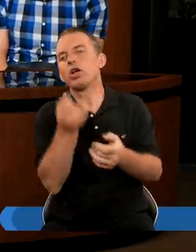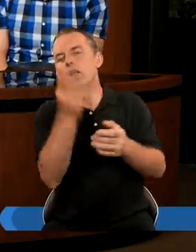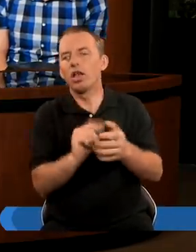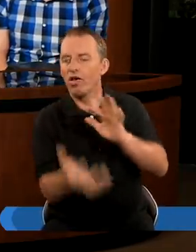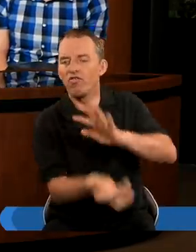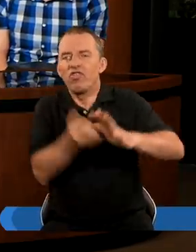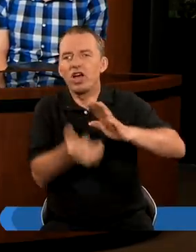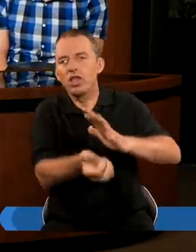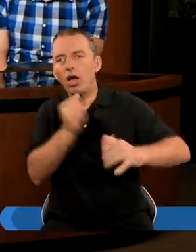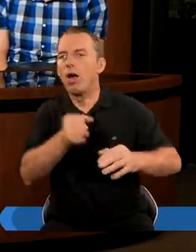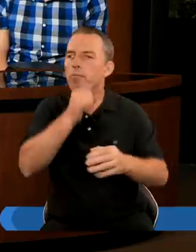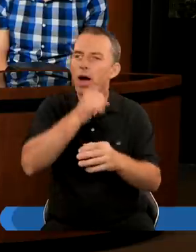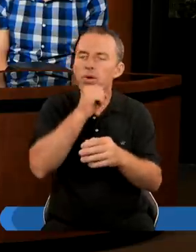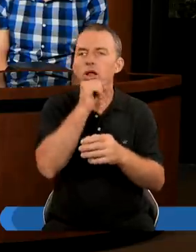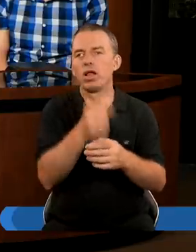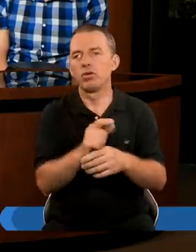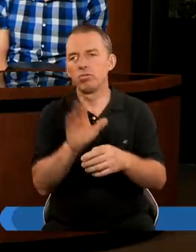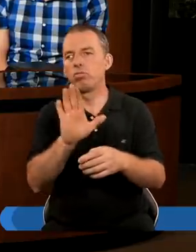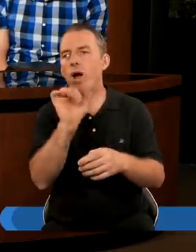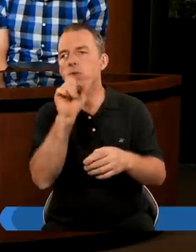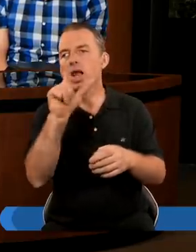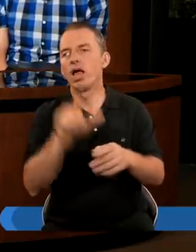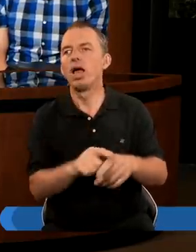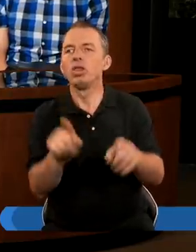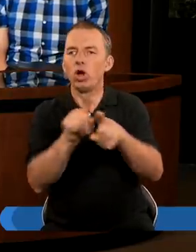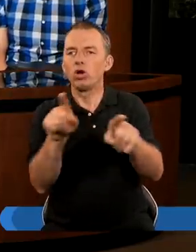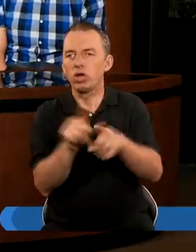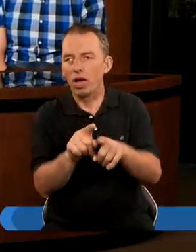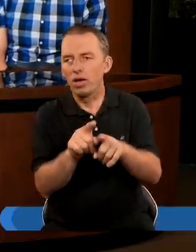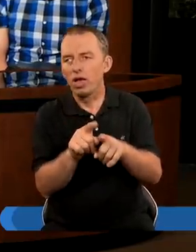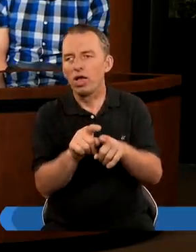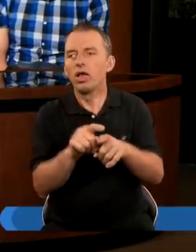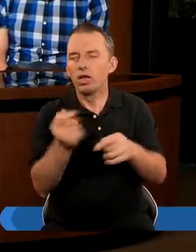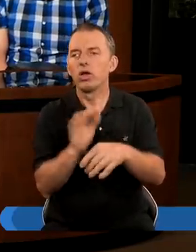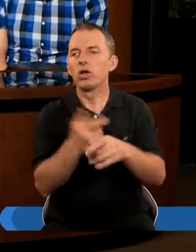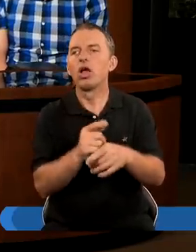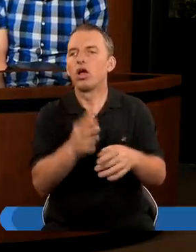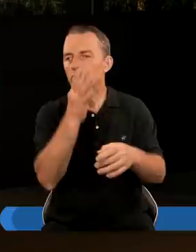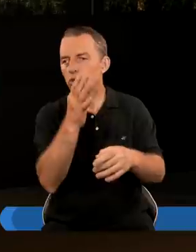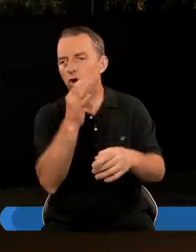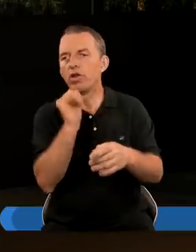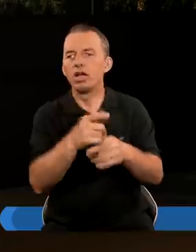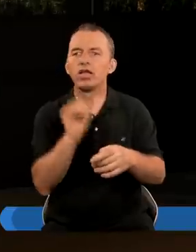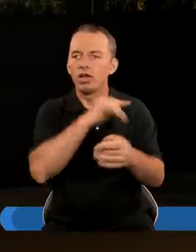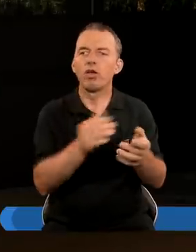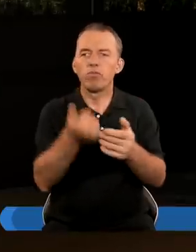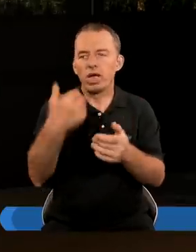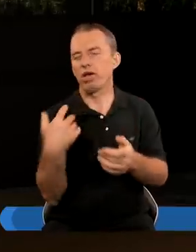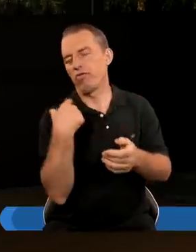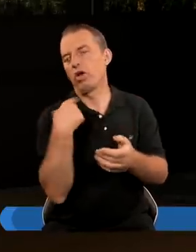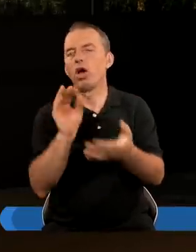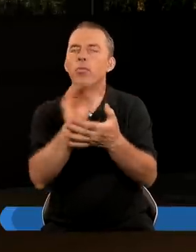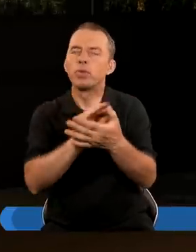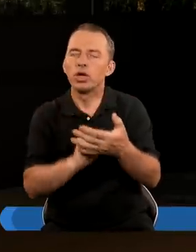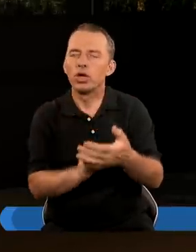dzisiaj kilka wydobyć Babilon i Babel, to samo Tak i między innymi Józef Lawiusz Żydowski historyk żyjący w I